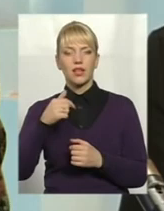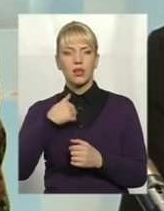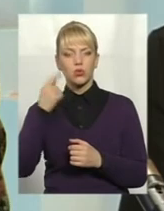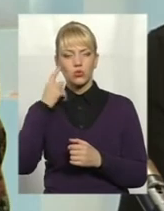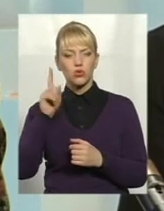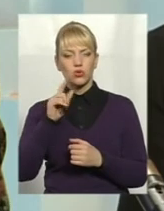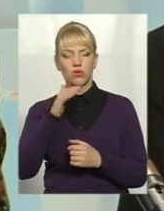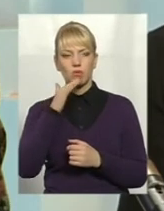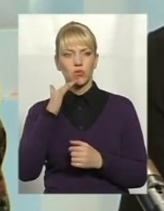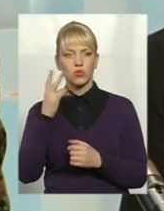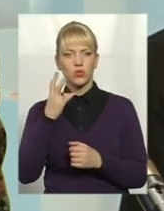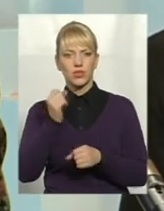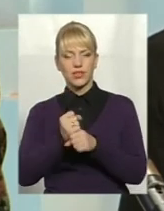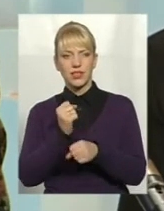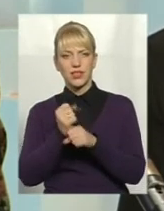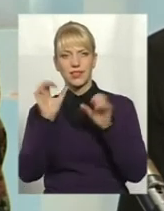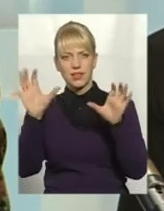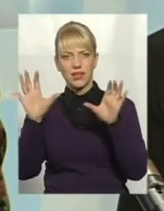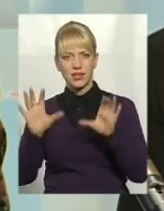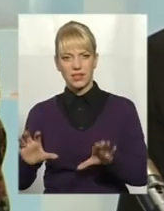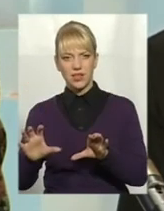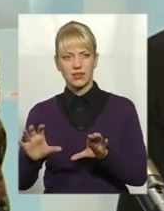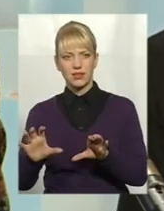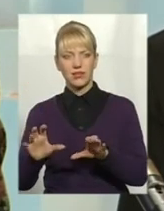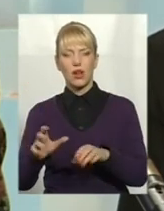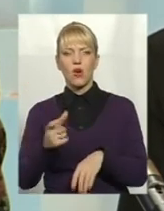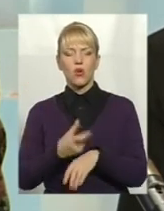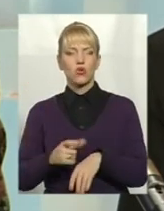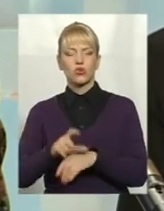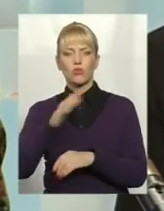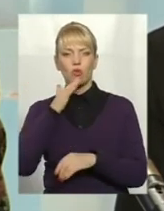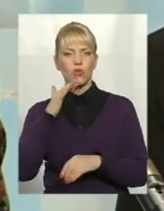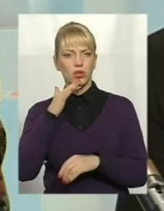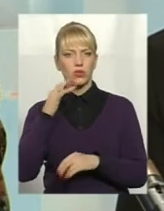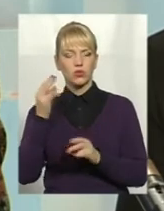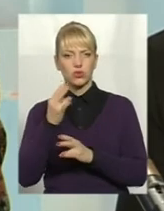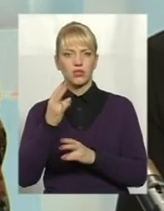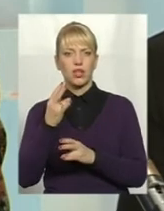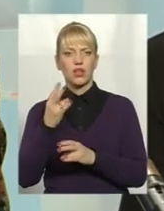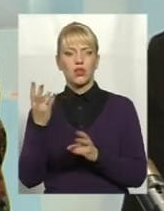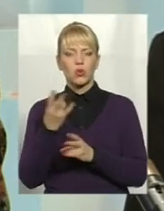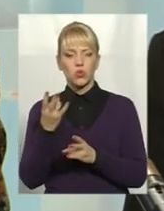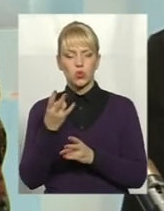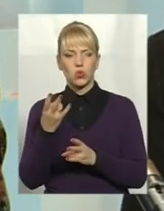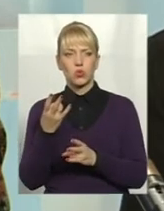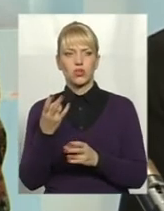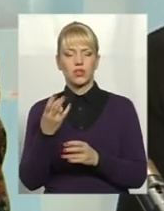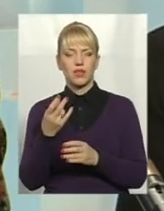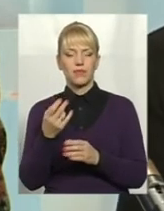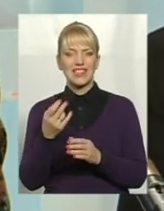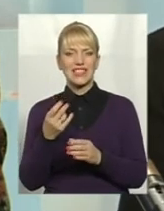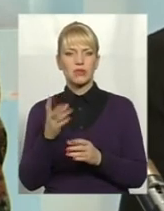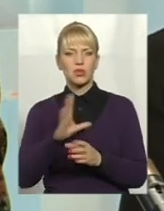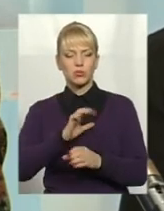зробити в законодатісті. дуже багато. Треба протягувати смелі проєкти,